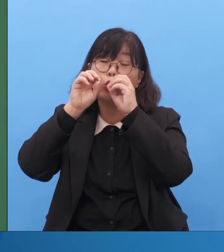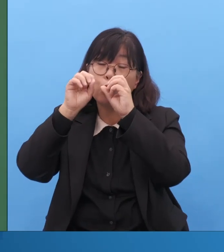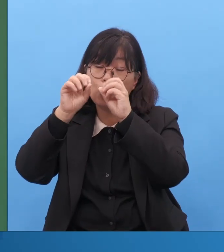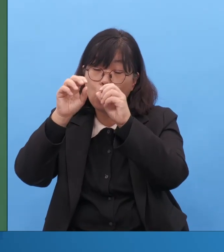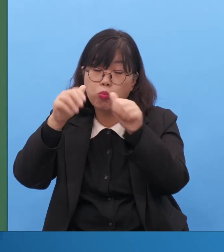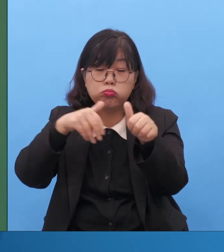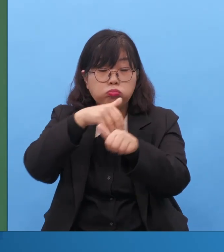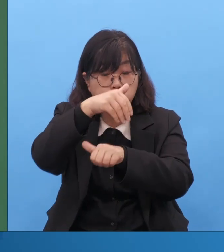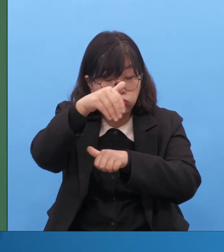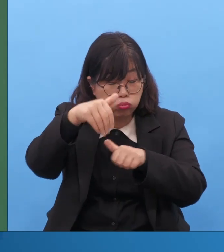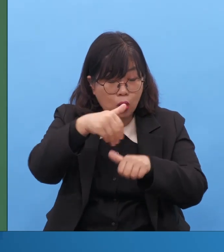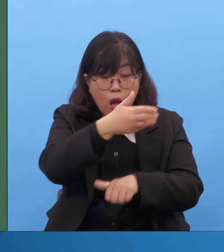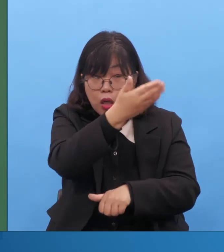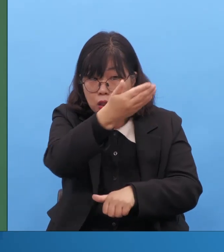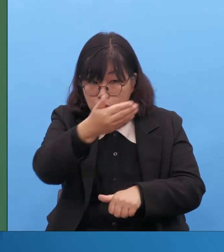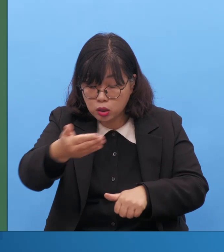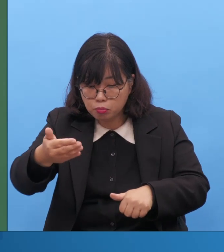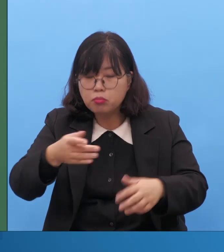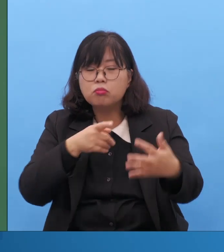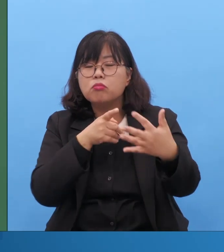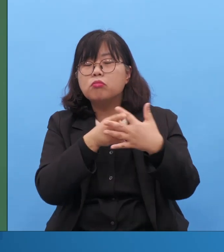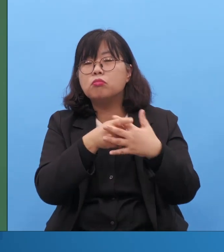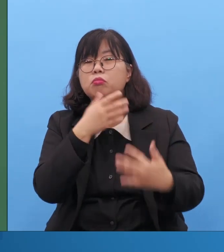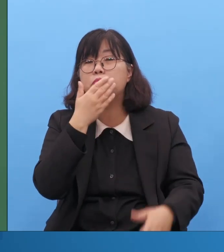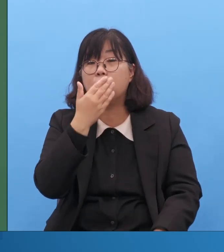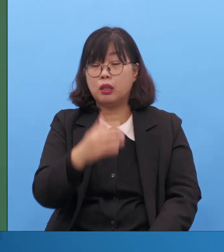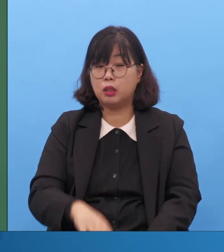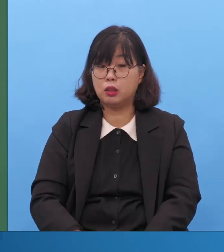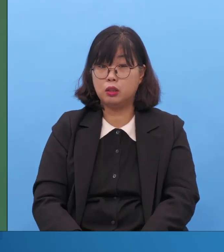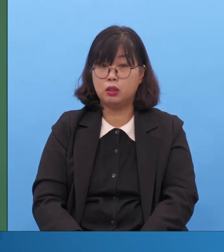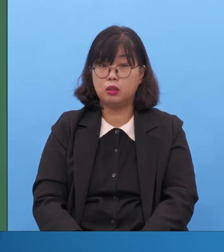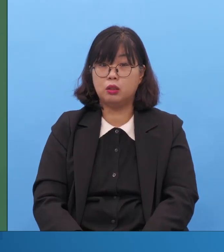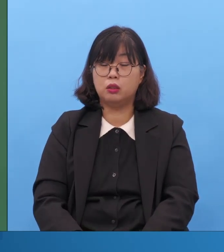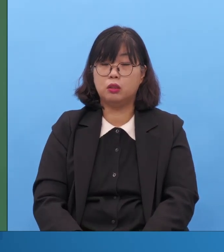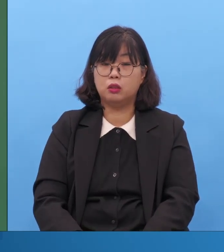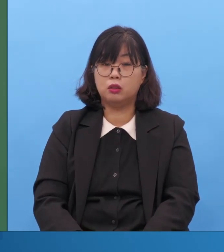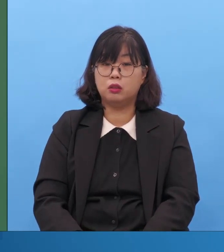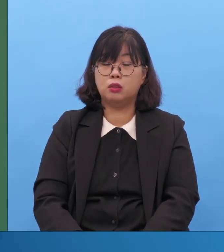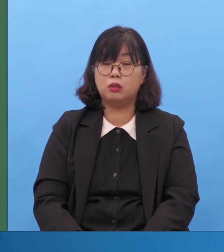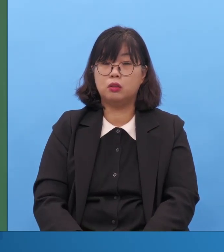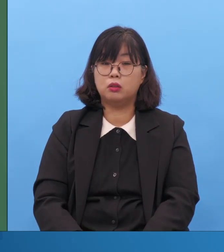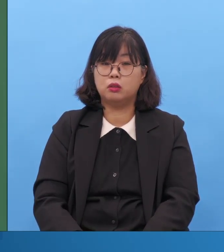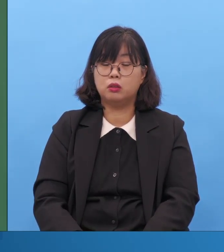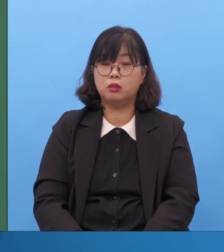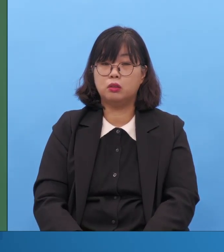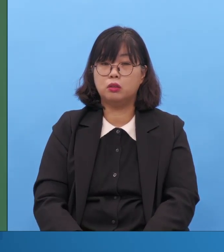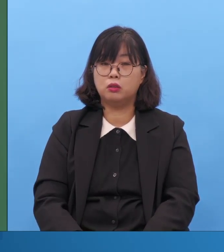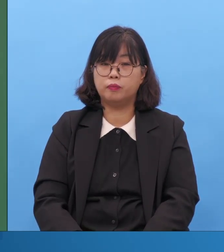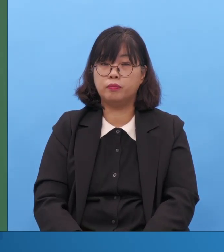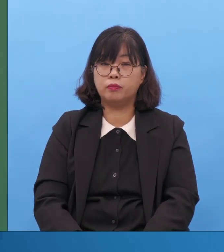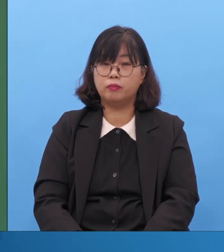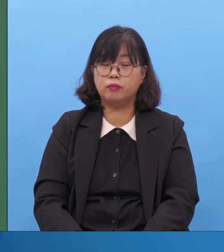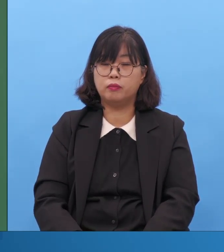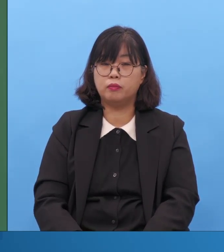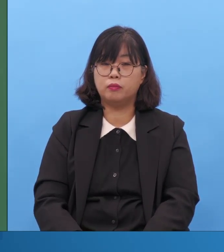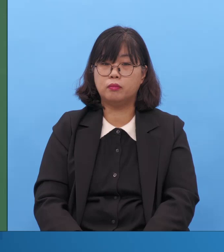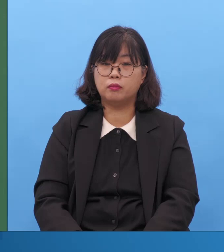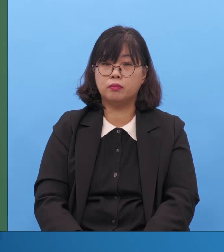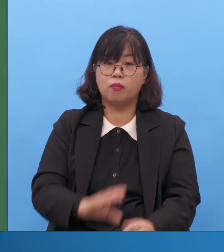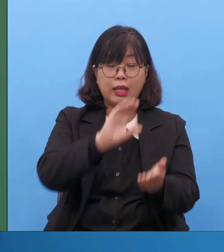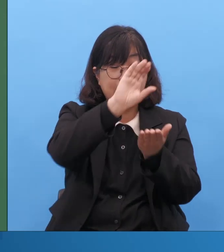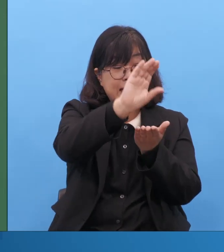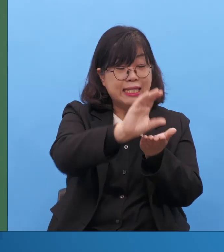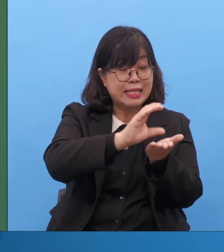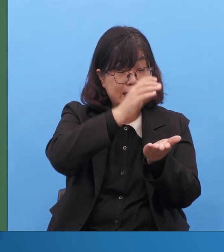자, 예수와 그리스도인데 그리스도라는 단어는 다른 얘기예요. 그리스도라는 단어가 세 가지를 오게